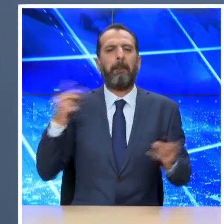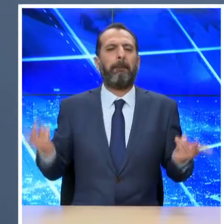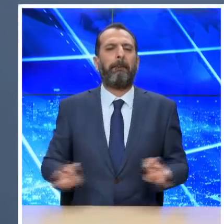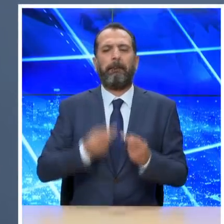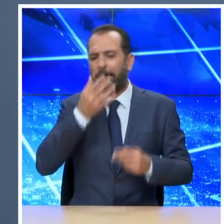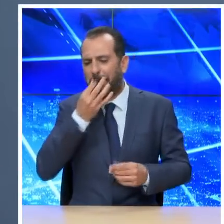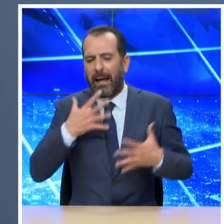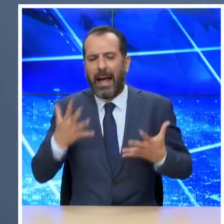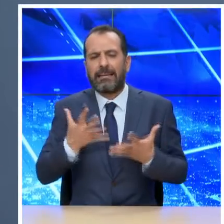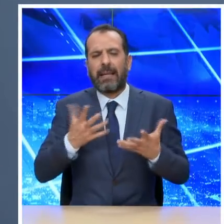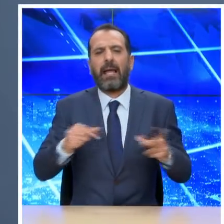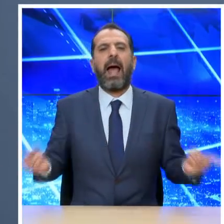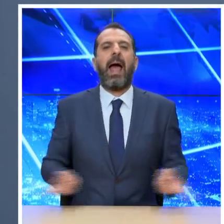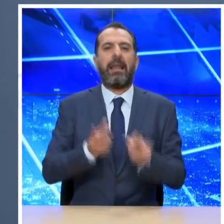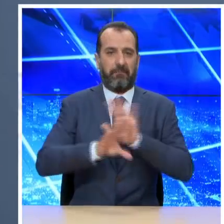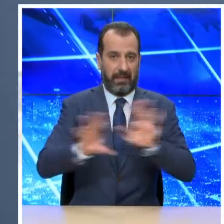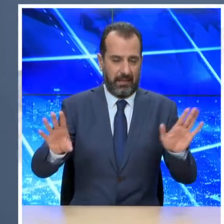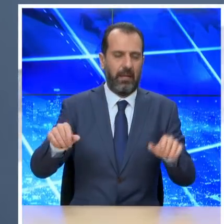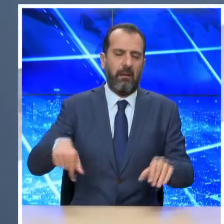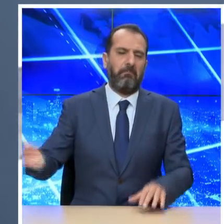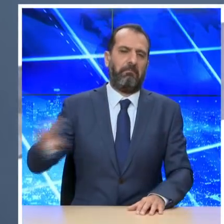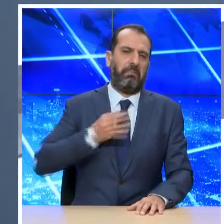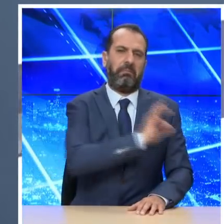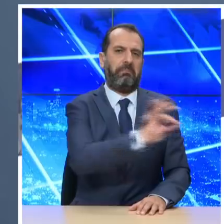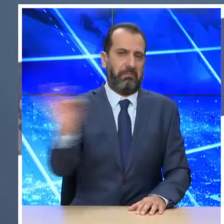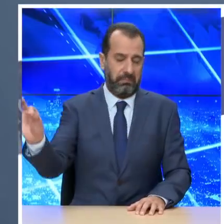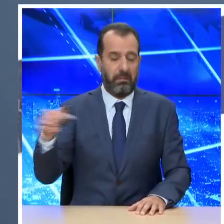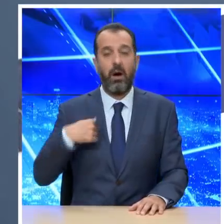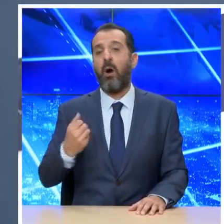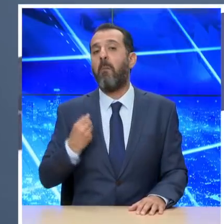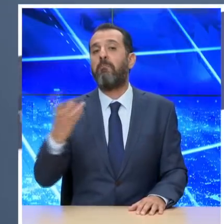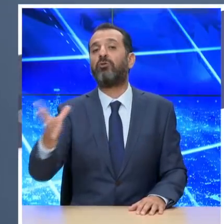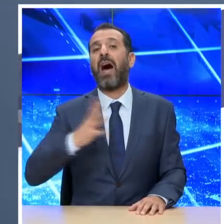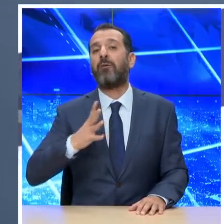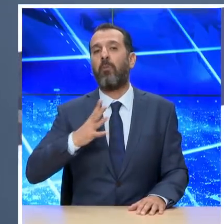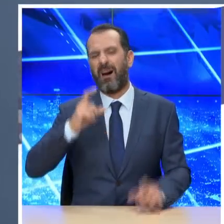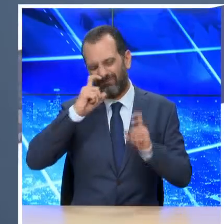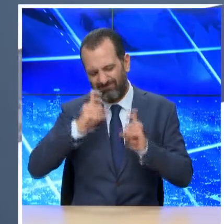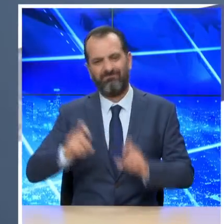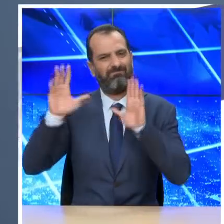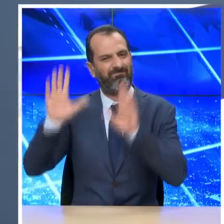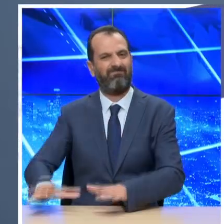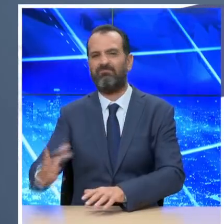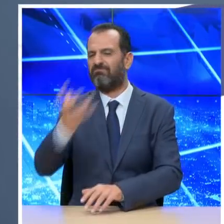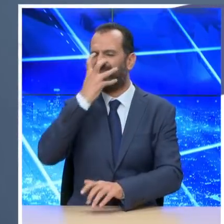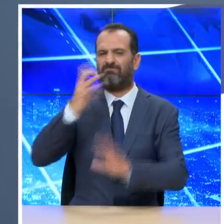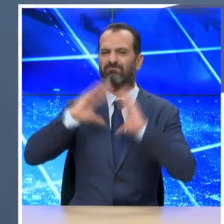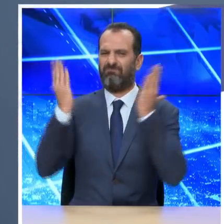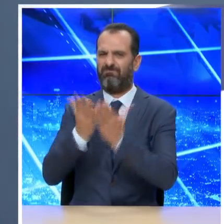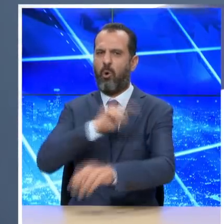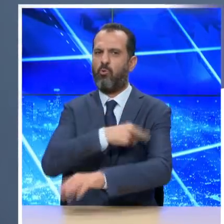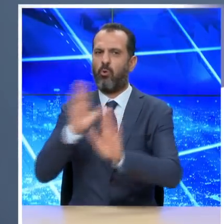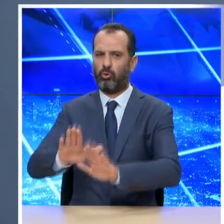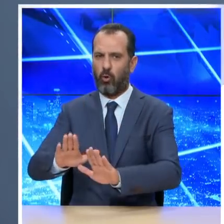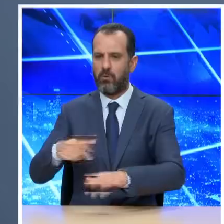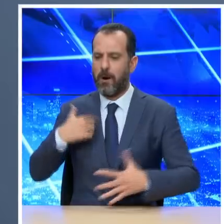ασθενείς. Το πιο σημαντικό στοιχείο είναι ότι ο αριθμός των ασθενών που χρειάζονται διασωλήνωση παρουσιάζει αυξητική τάση τις τελευταίες δύο